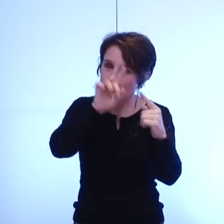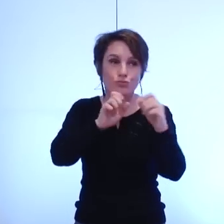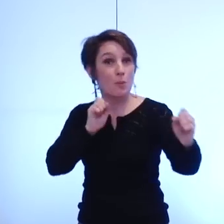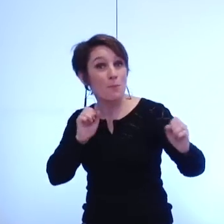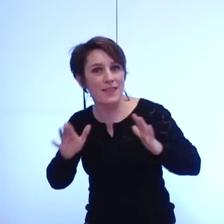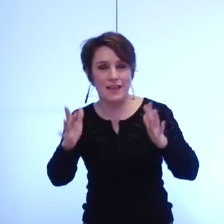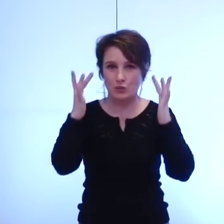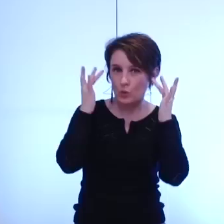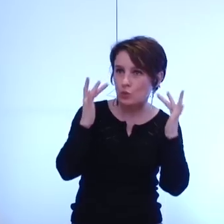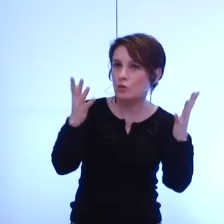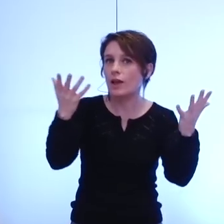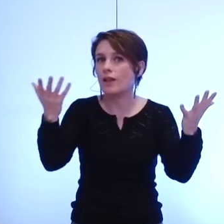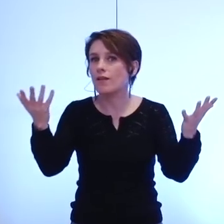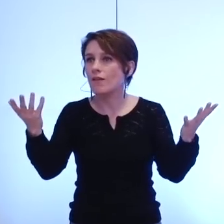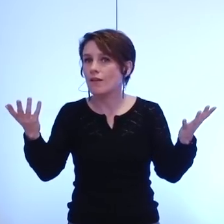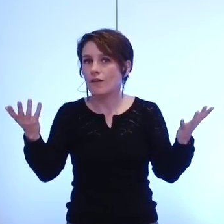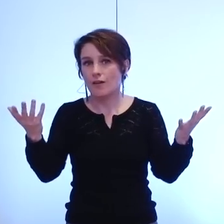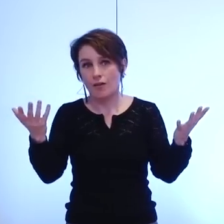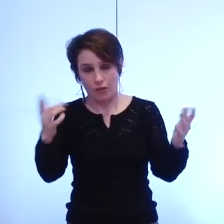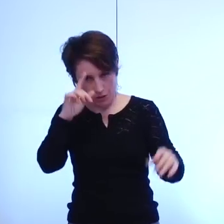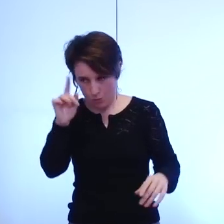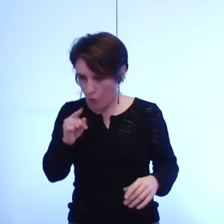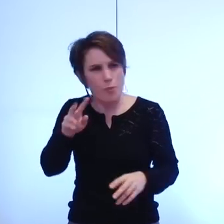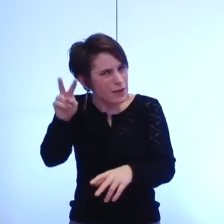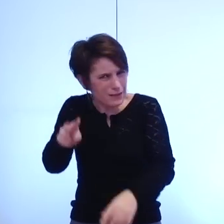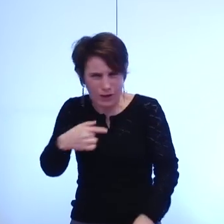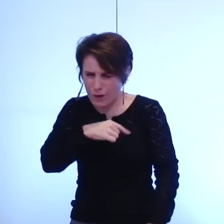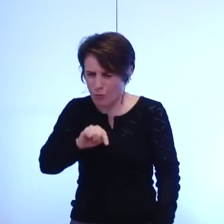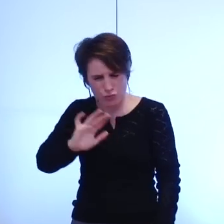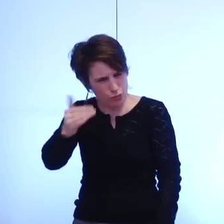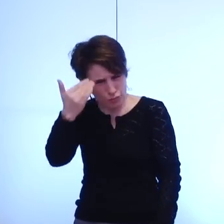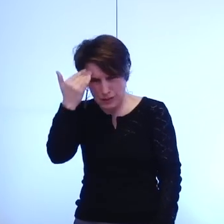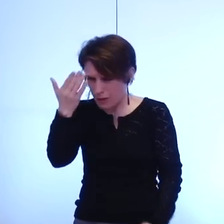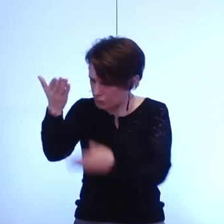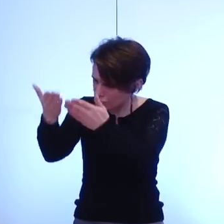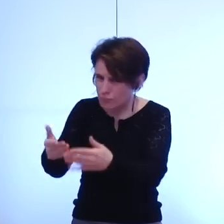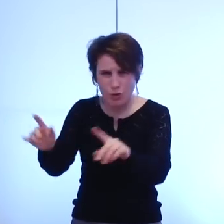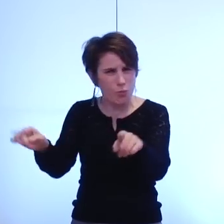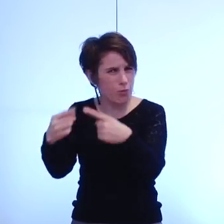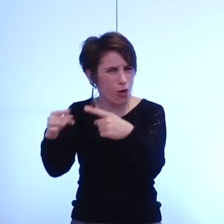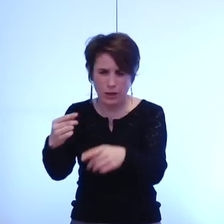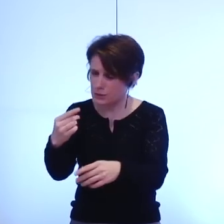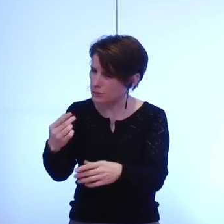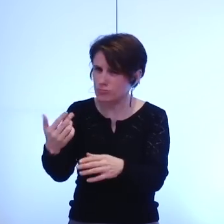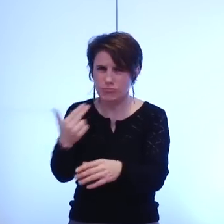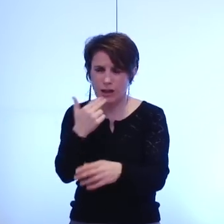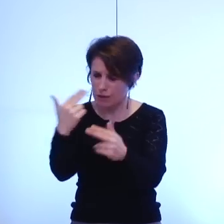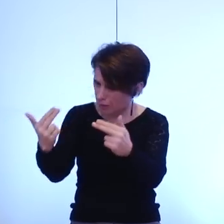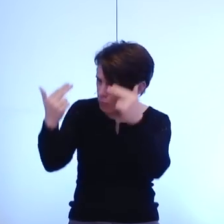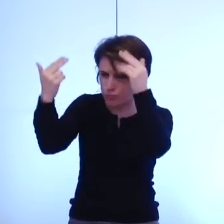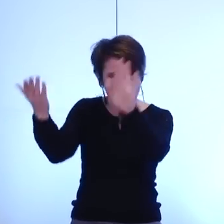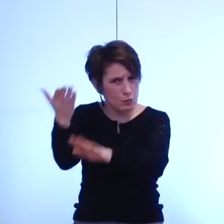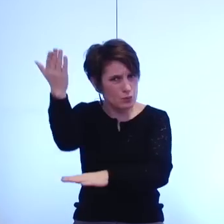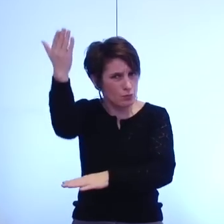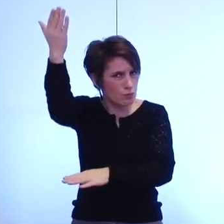d'offrir à tous la qualité inestimable nous le reconnaissons avec plaisir de leur travail à vocation internationale